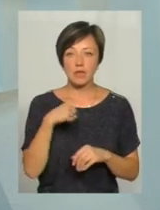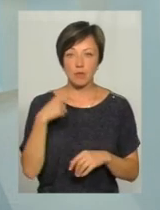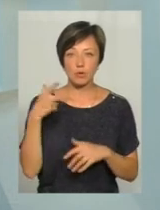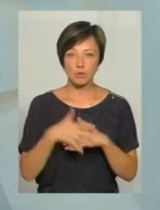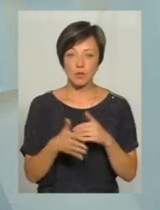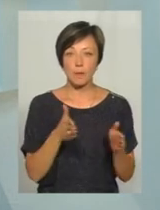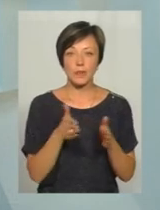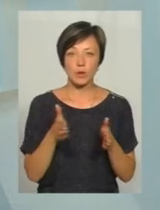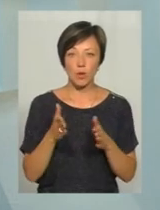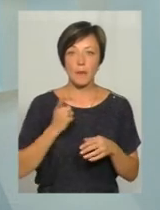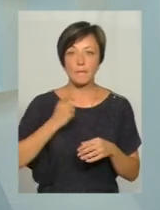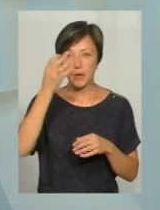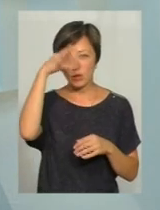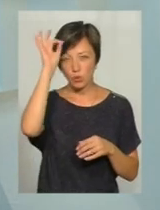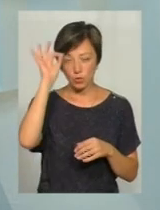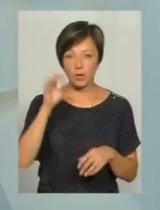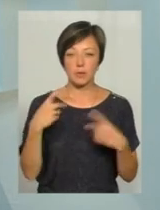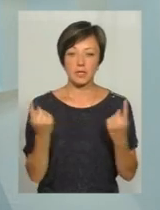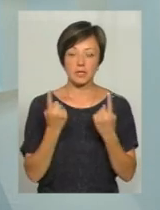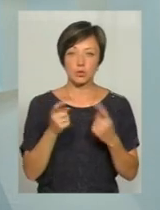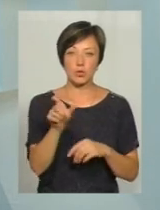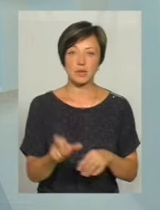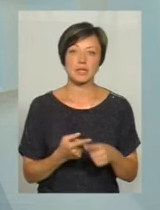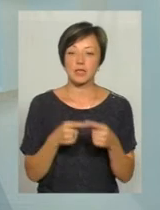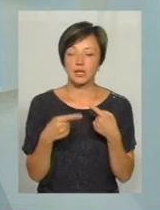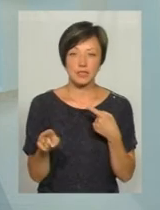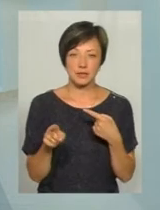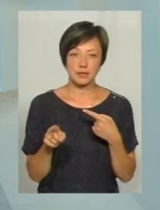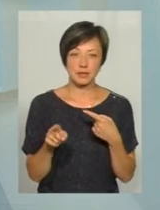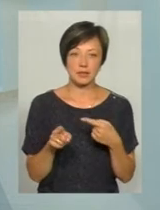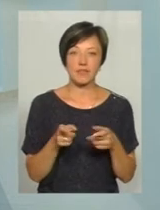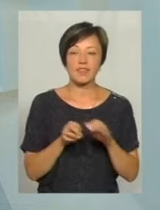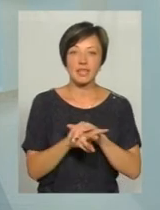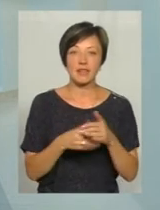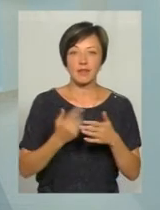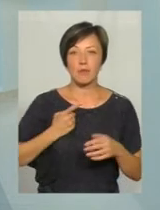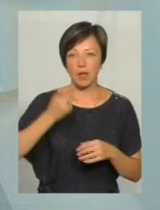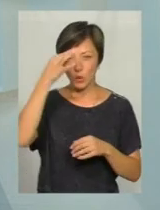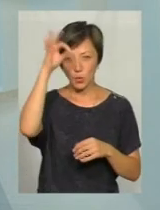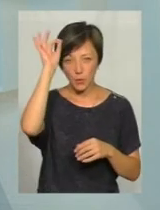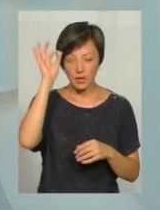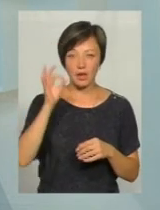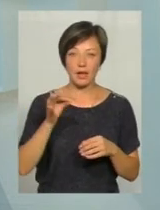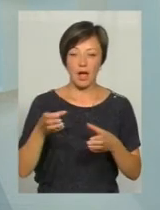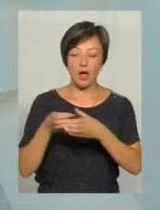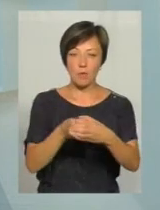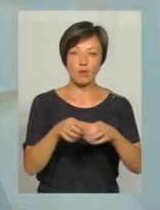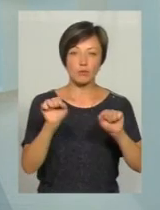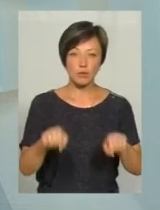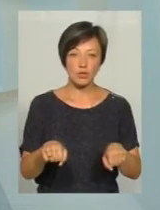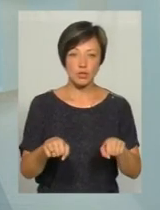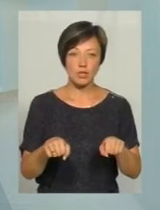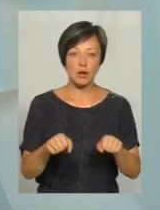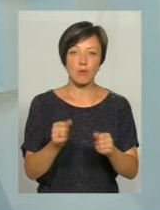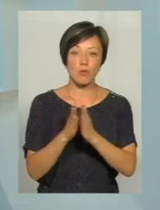що підготовка патрульного та підготовка пересічного громадянина – це різні підготовки і втекти від патрульних. Причому екіпаж може попросити